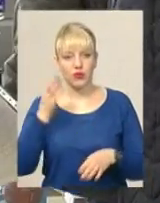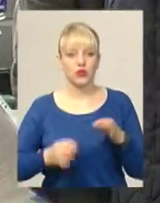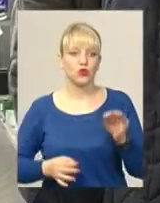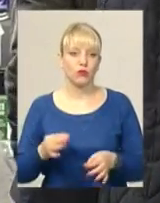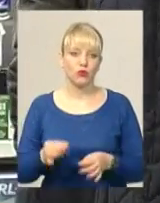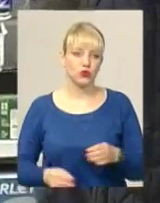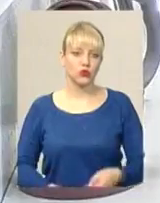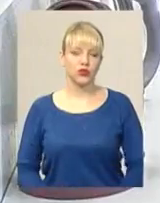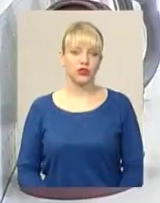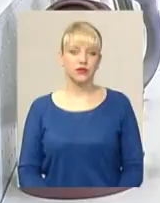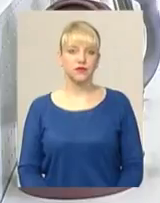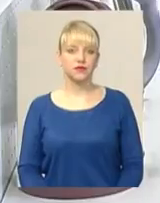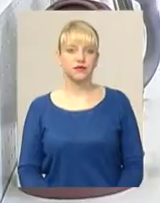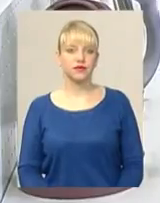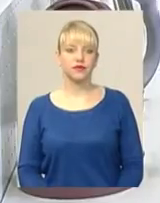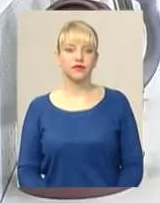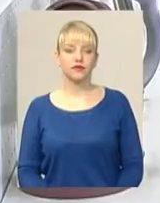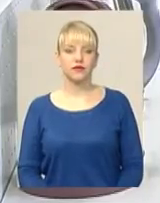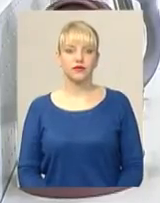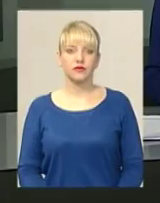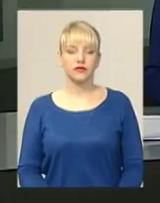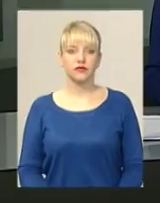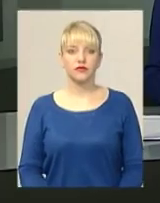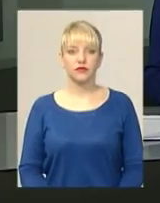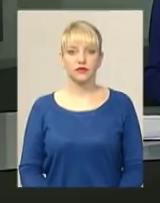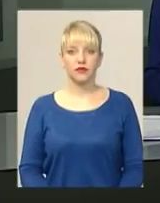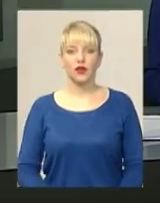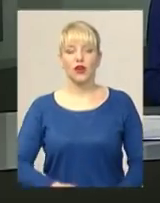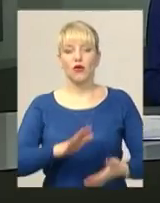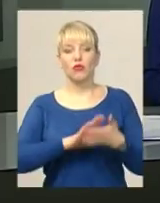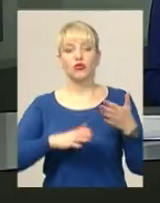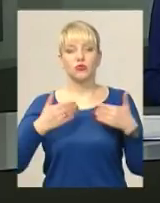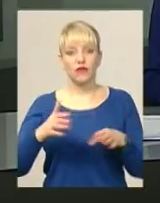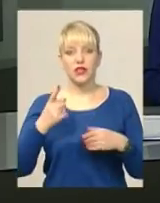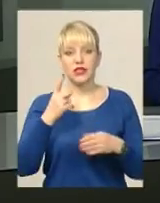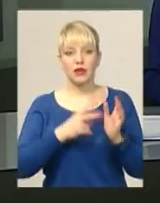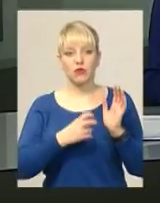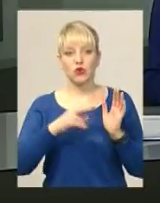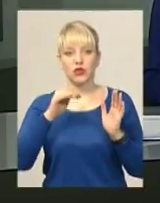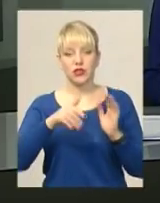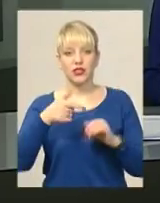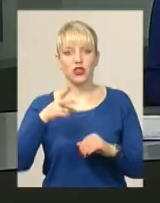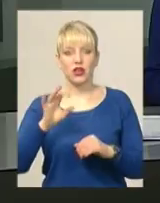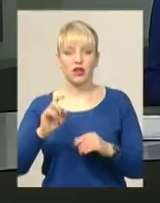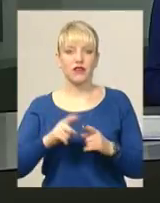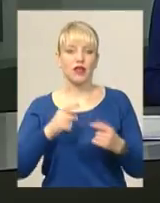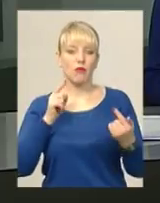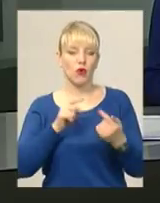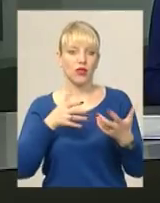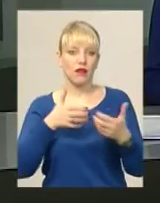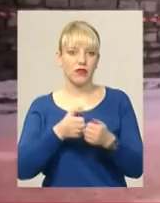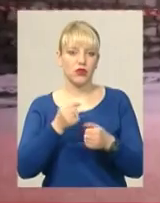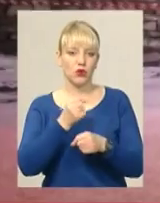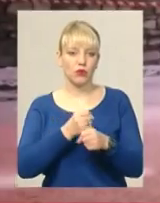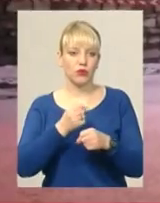Світлана Русіна, Юрій Чорний, новини Поділя, Центр. Продовжуємо випуск. 700 тисяч гривень на протиаварійні роботи